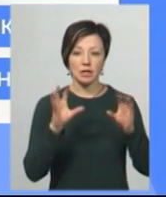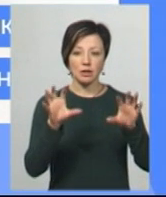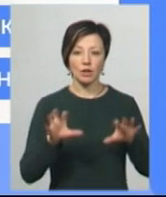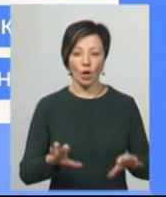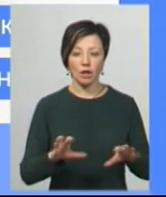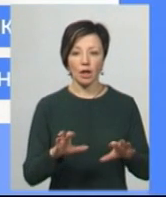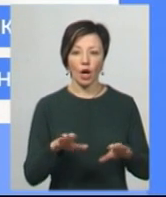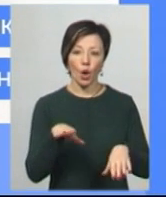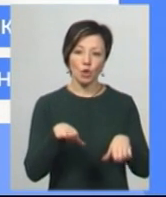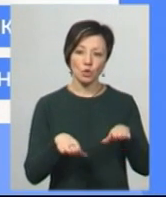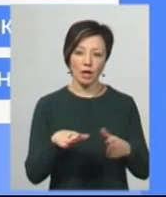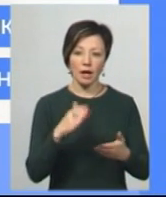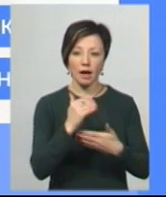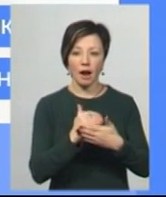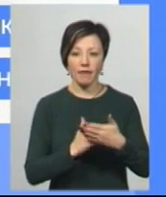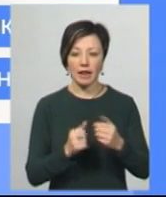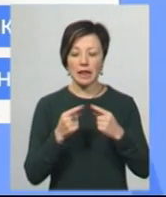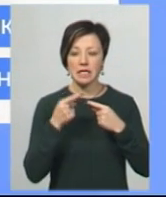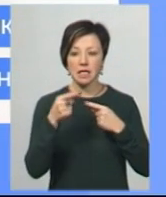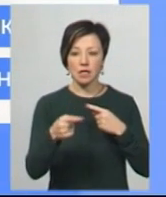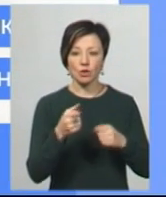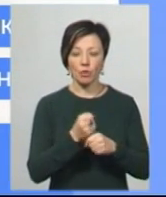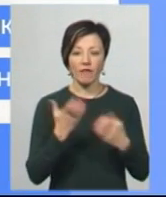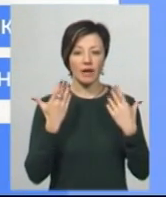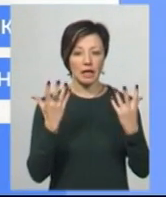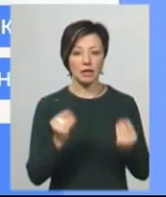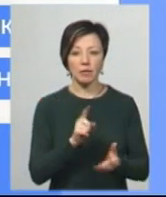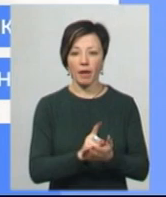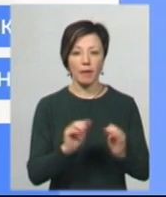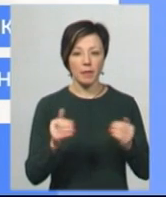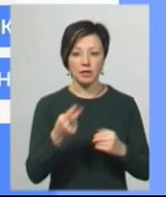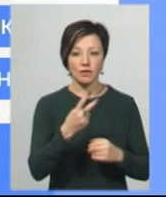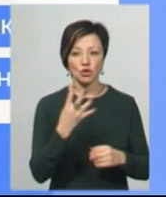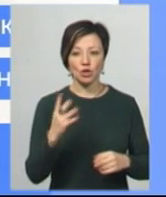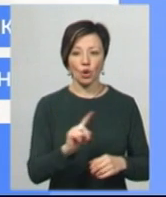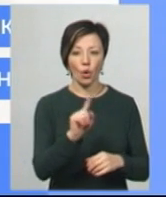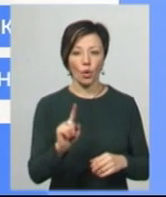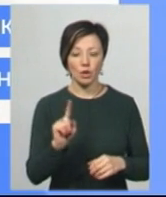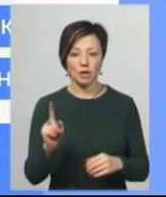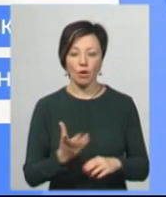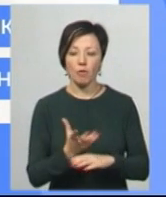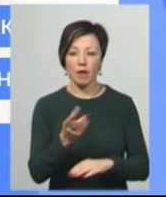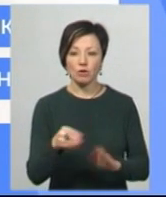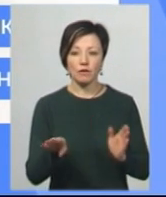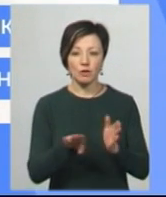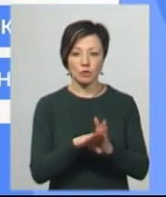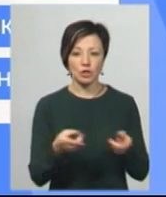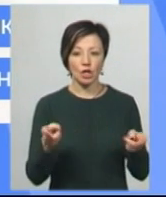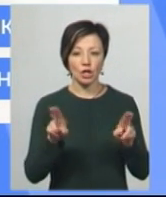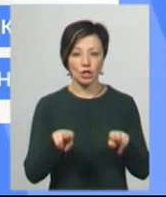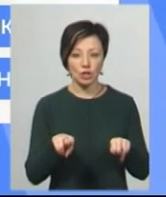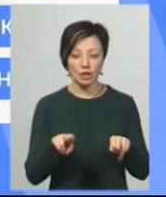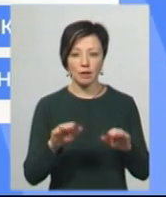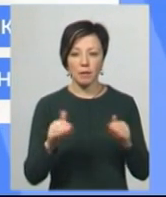гнучкий графік і дистанційну роботу. Вихідний же має бути не менше, як 24 години. Оплачувана відпустка залишиться,